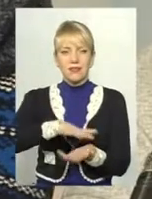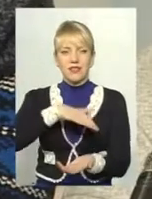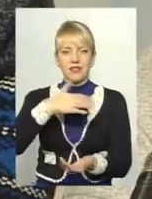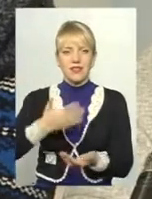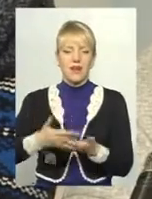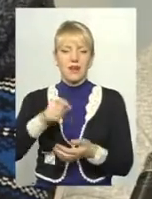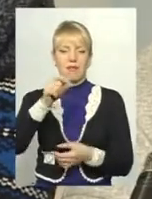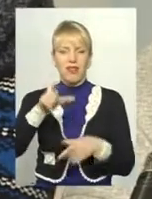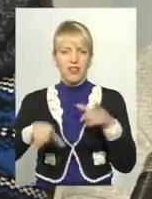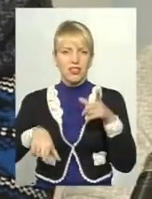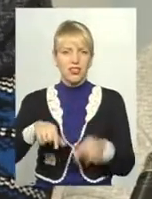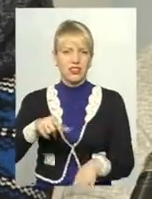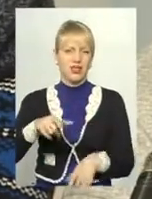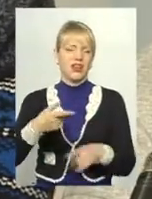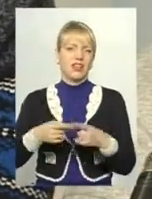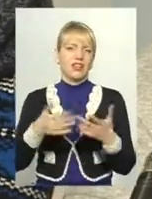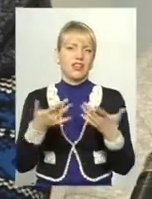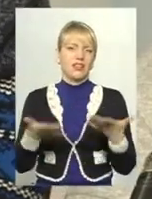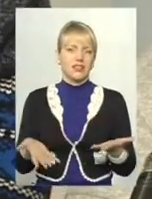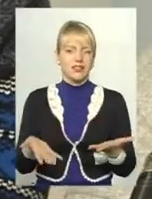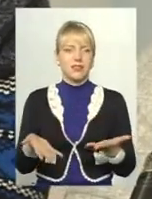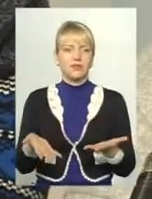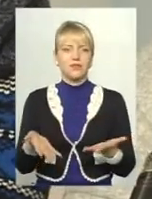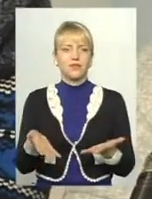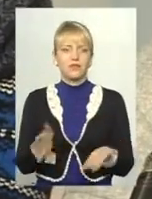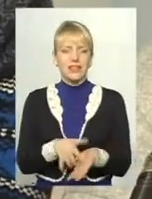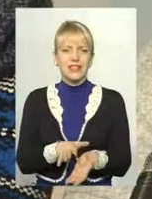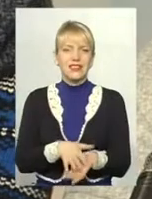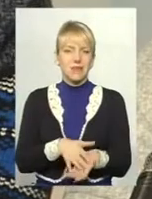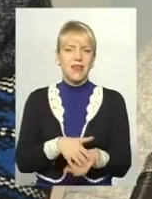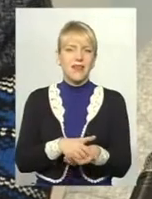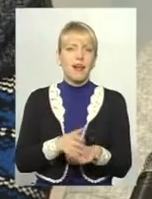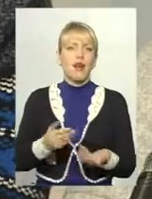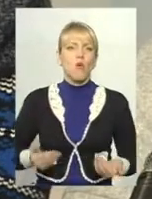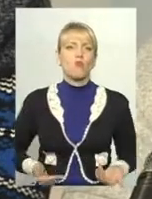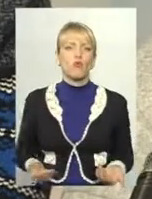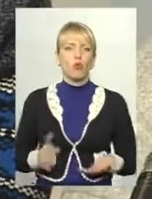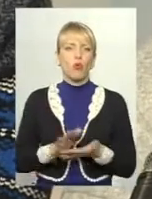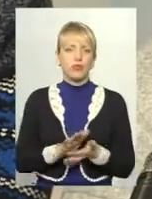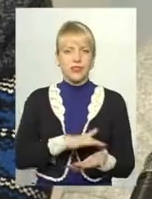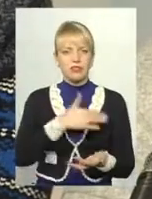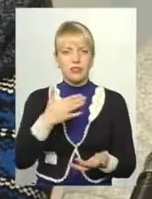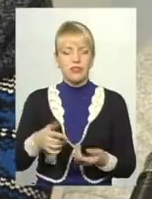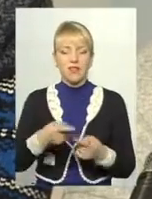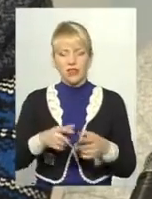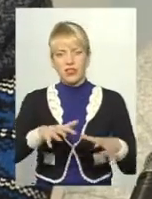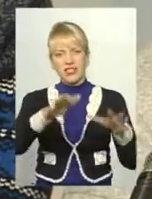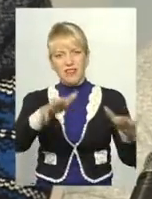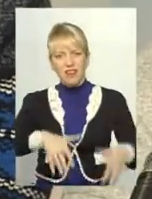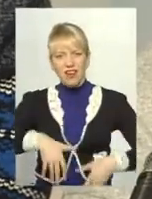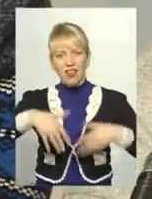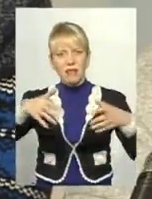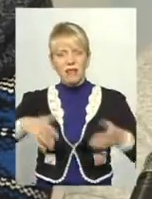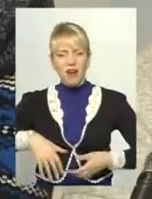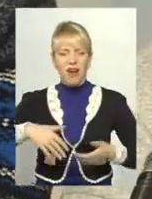пляшки, різне сміття побутове, вони просто це вигрібають, виносять,